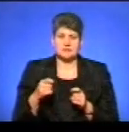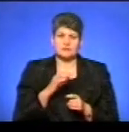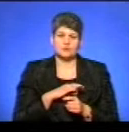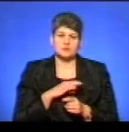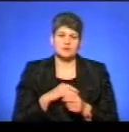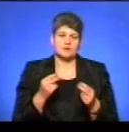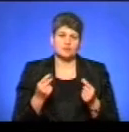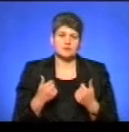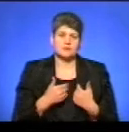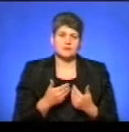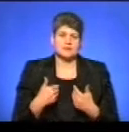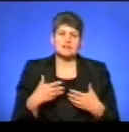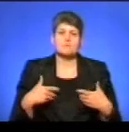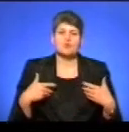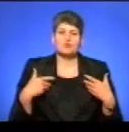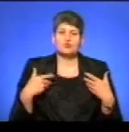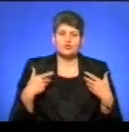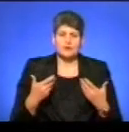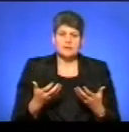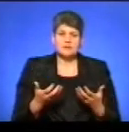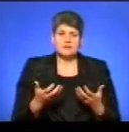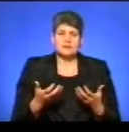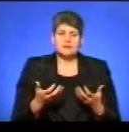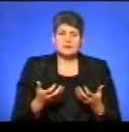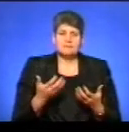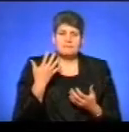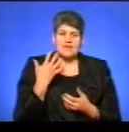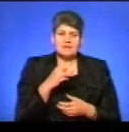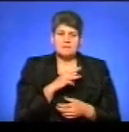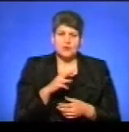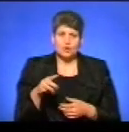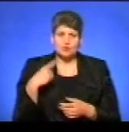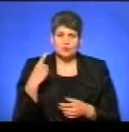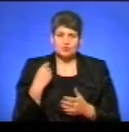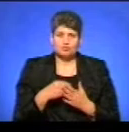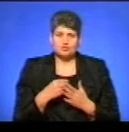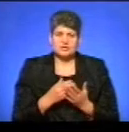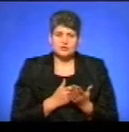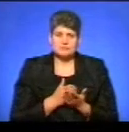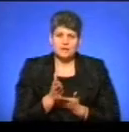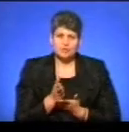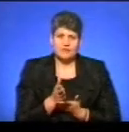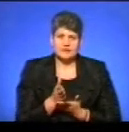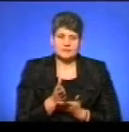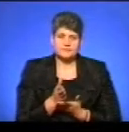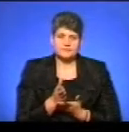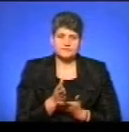коштів, ми запропонували і підтримували депутатський корсус 5 мільйонів з обласного бюджету спрямувати на